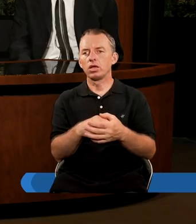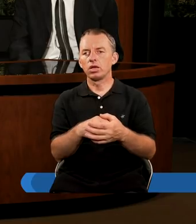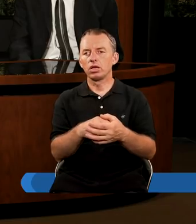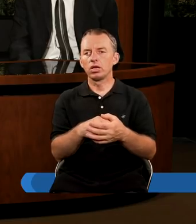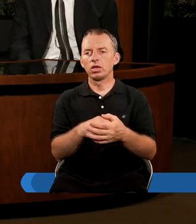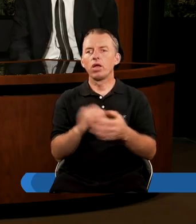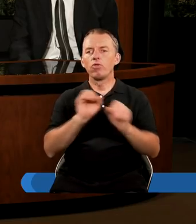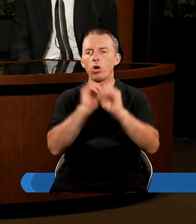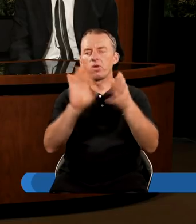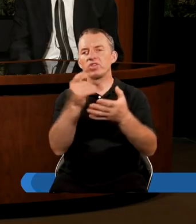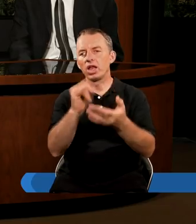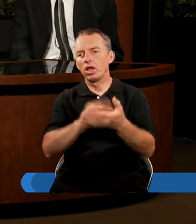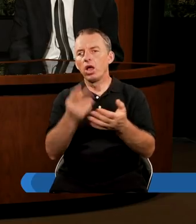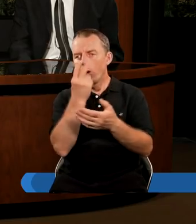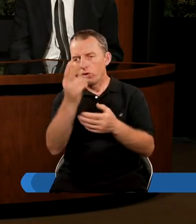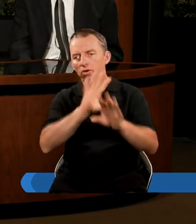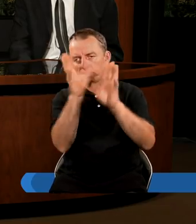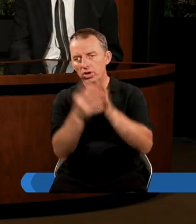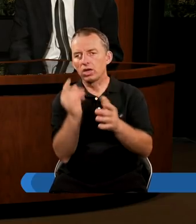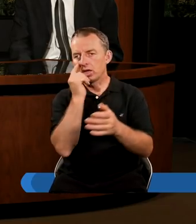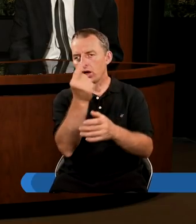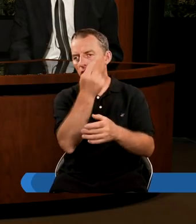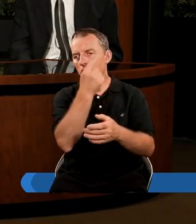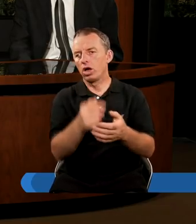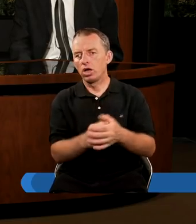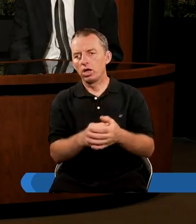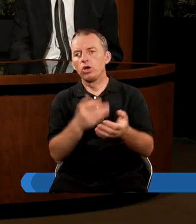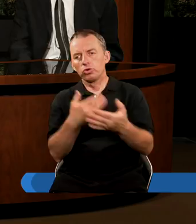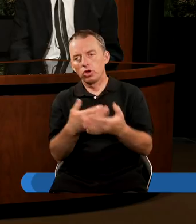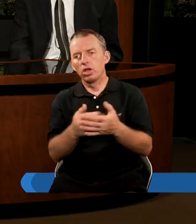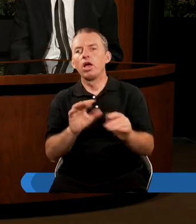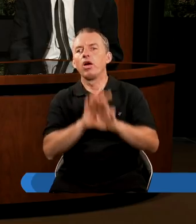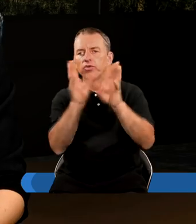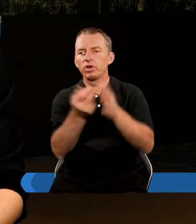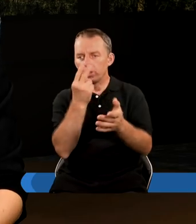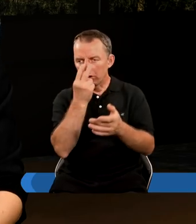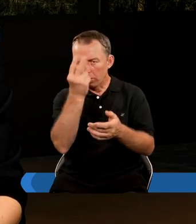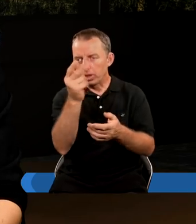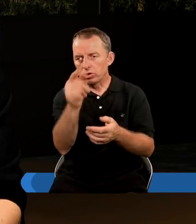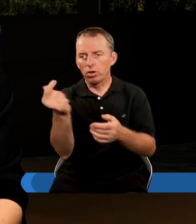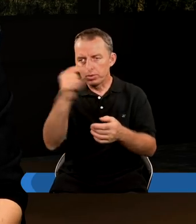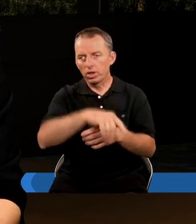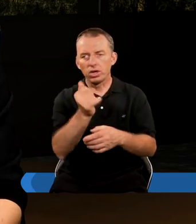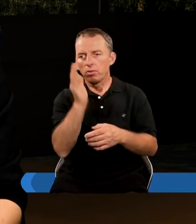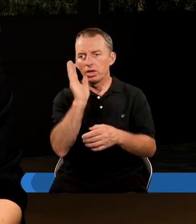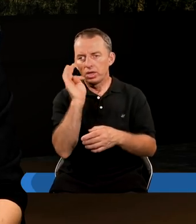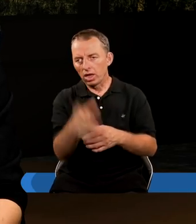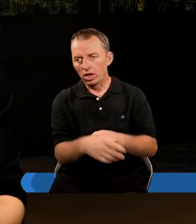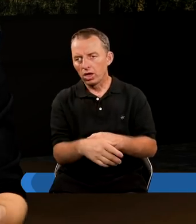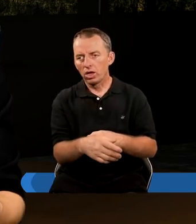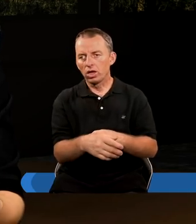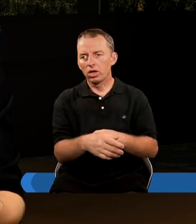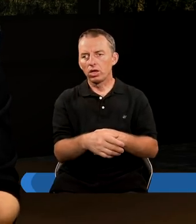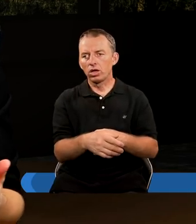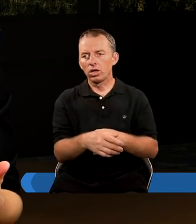takie opisy. W Apokalipsie pisze, że ujrzy go wszelkie oko. Czyli wszyscy zobaczą to przyjście. To nie będzie tak, że nie wiem,